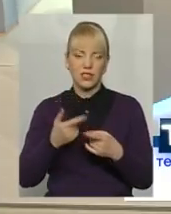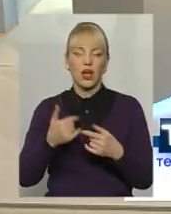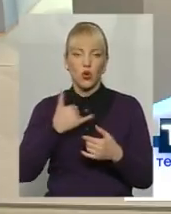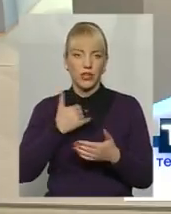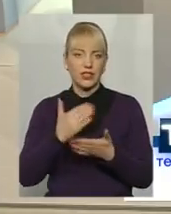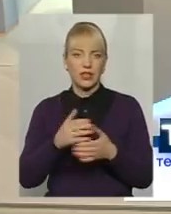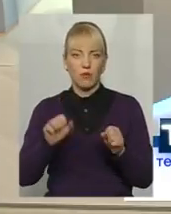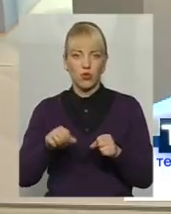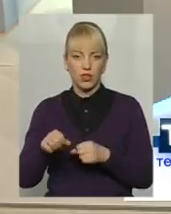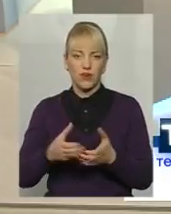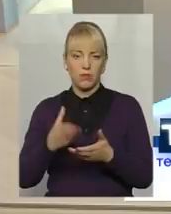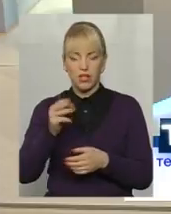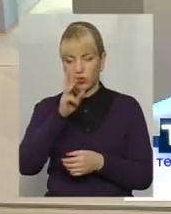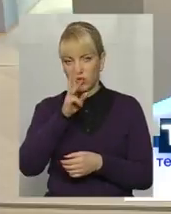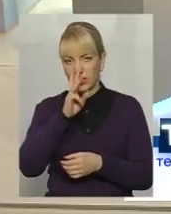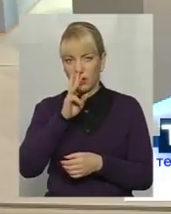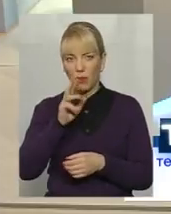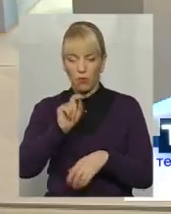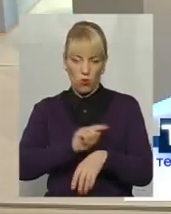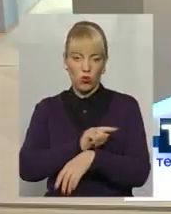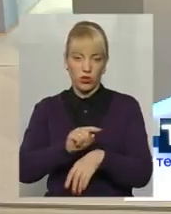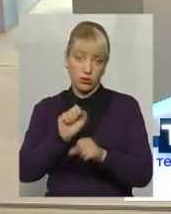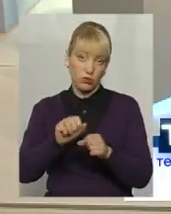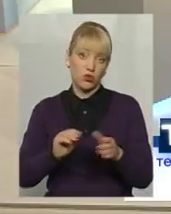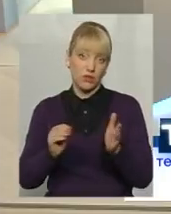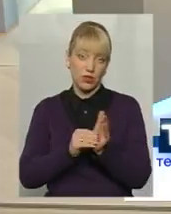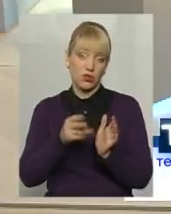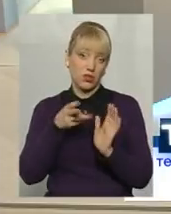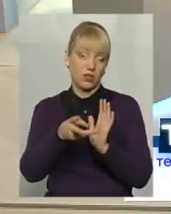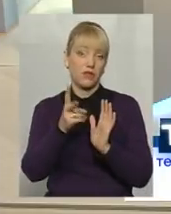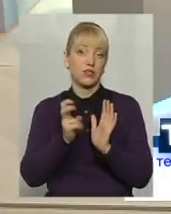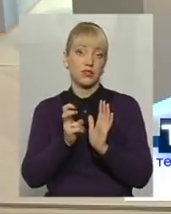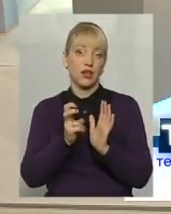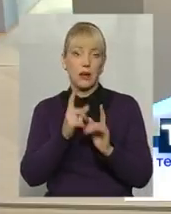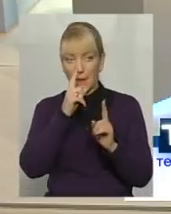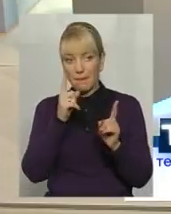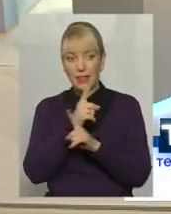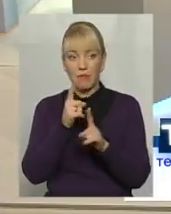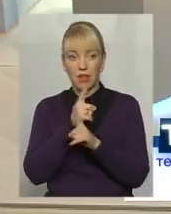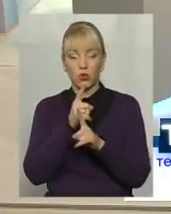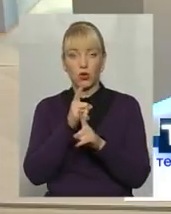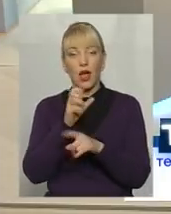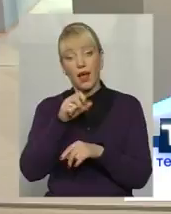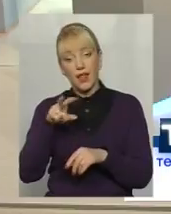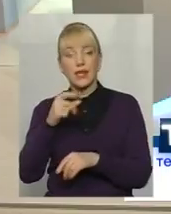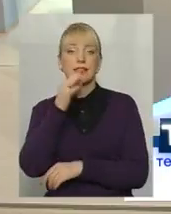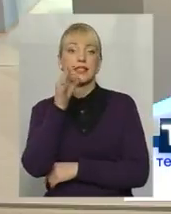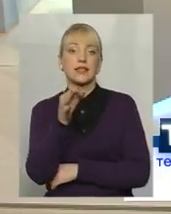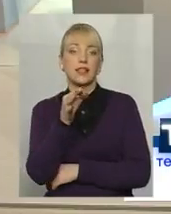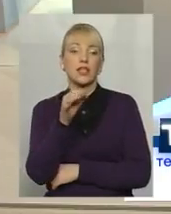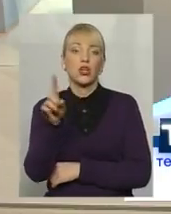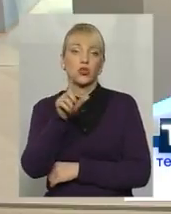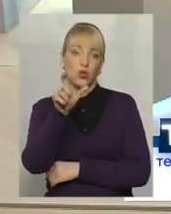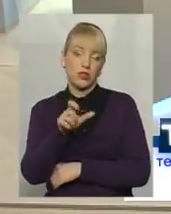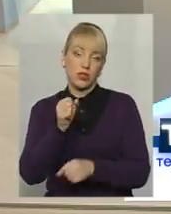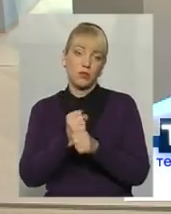можливість виплачувати зарплату по годинному. Можна встановити 3200, мінімалку, але сказати, що людина працює